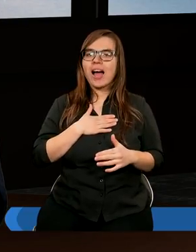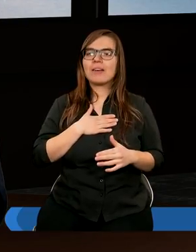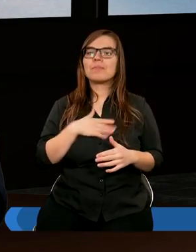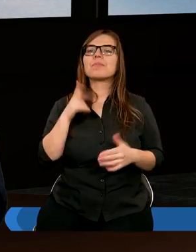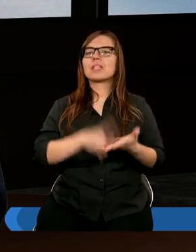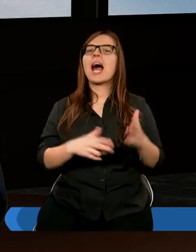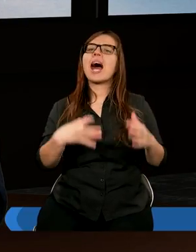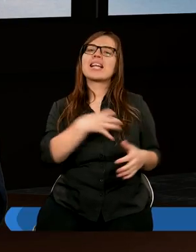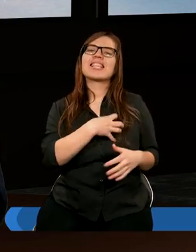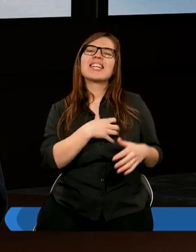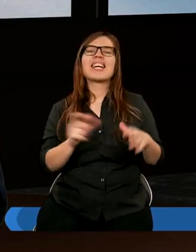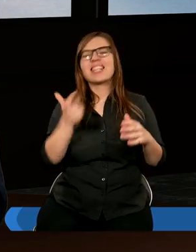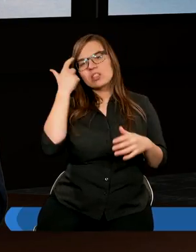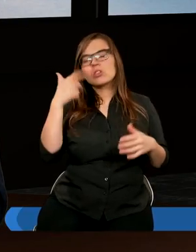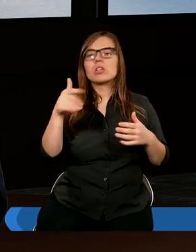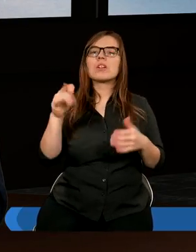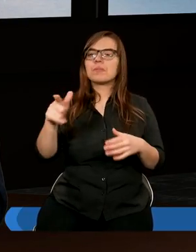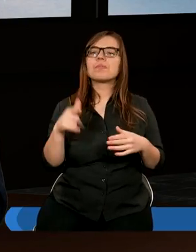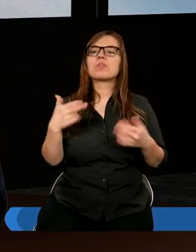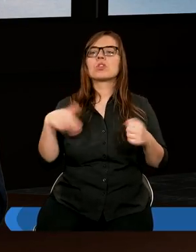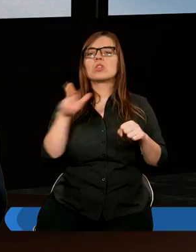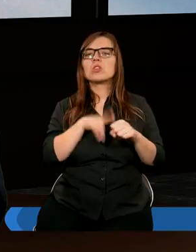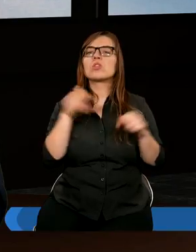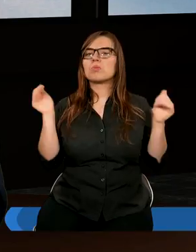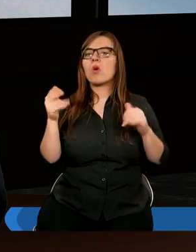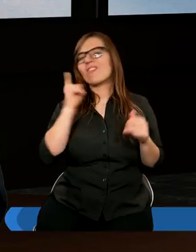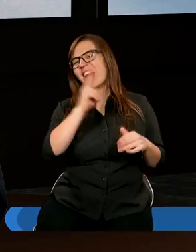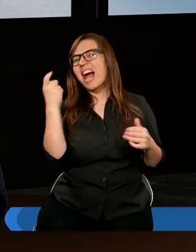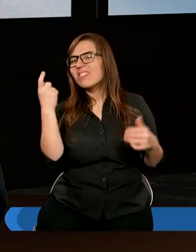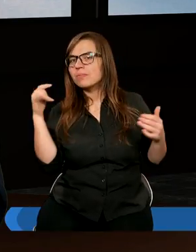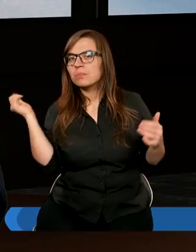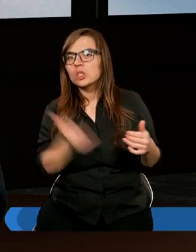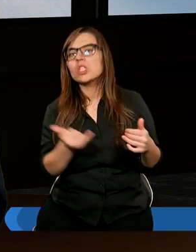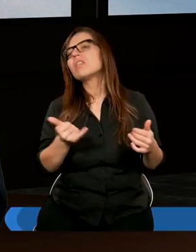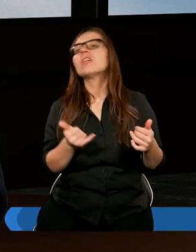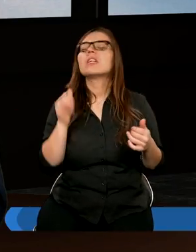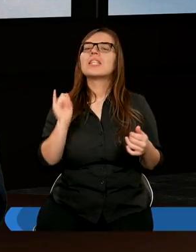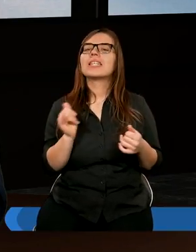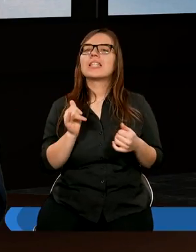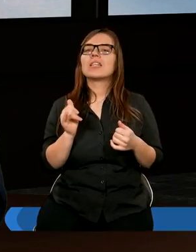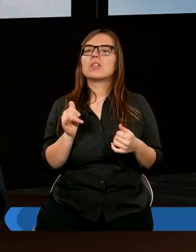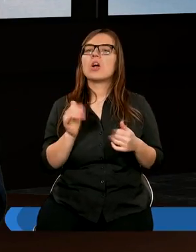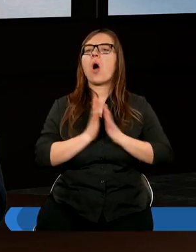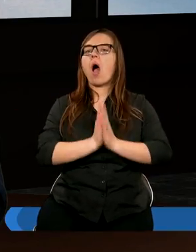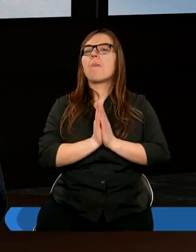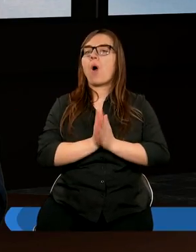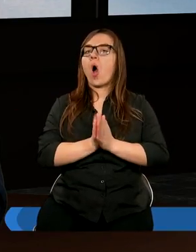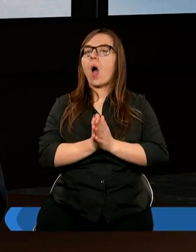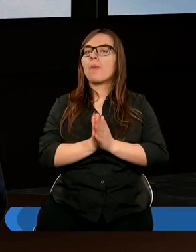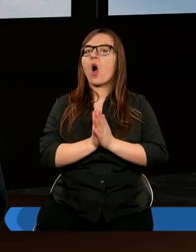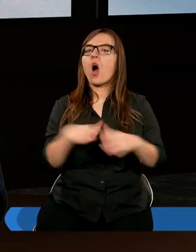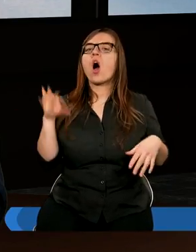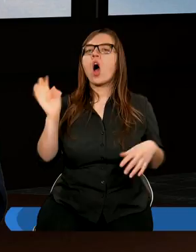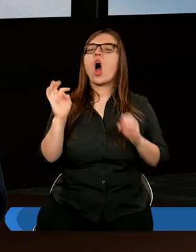na dyrektora firmy, który może w każdej chwili przyjść i poprosić